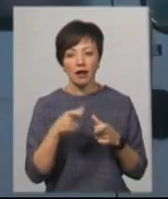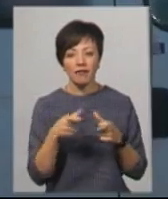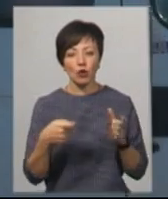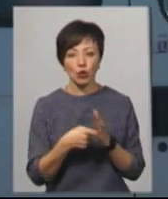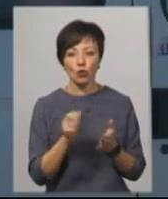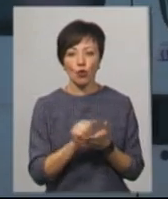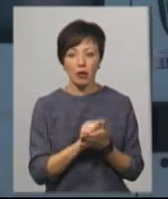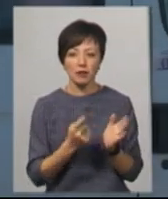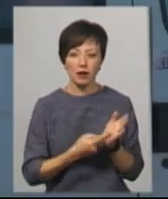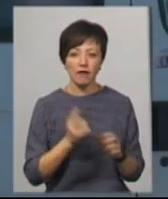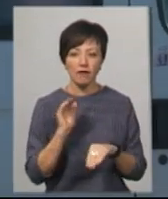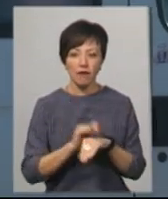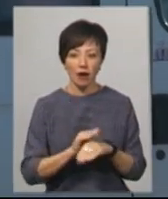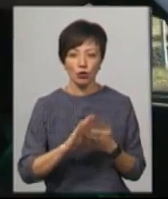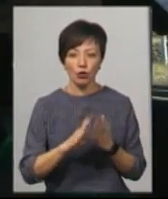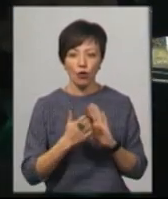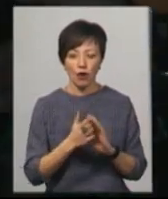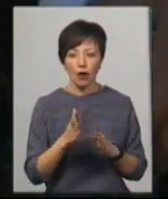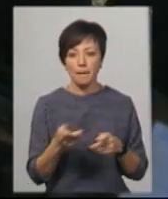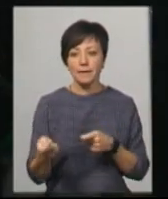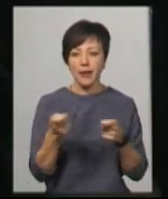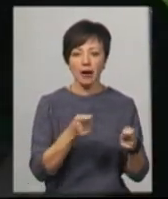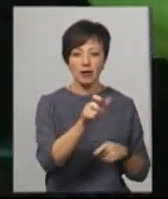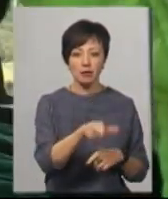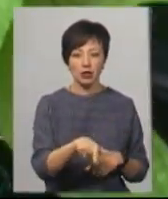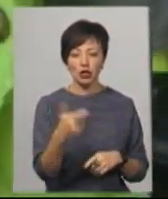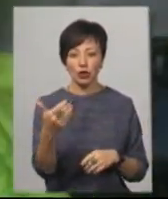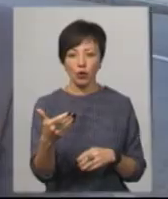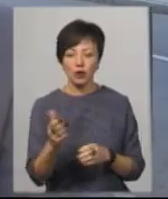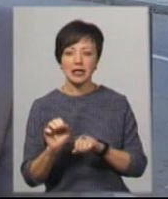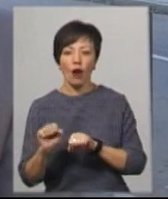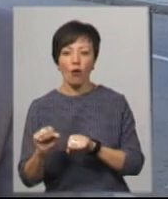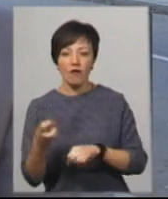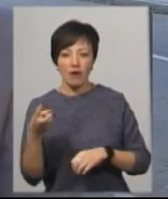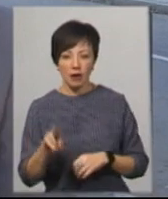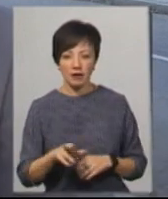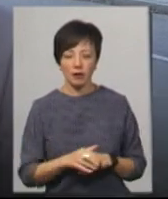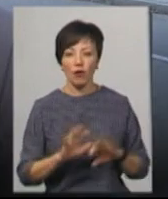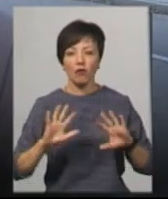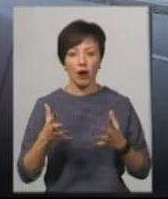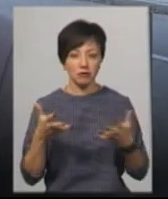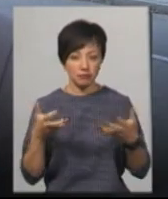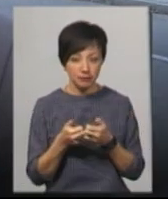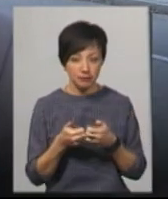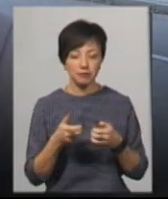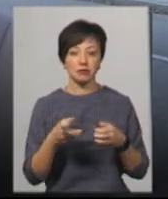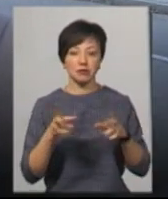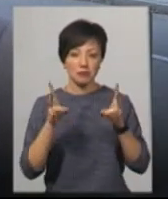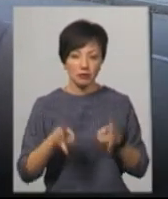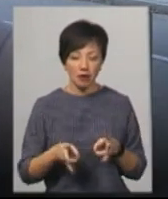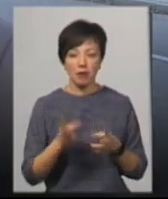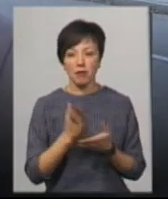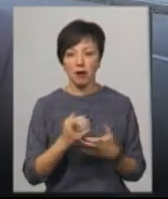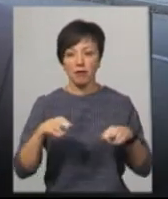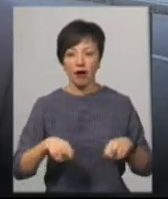документ, який підтверджує факт укладення договору перевезення пасажира і його страхування. В разі настання дорожньої транспортної пригоди він має право на